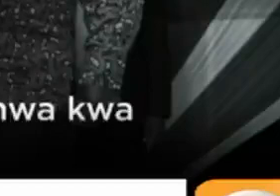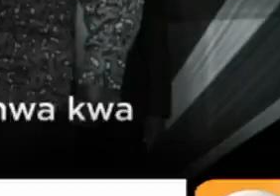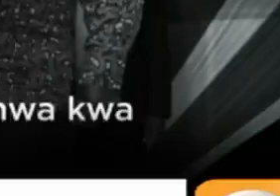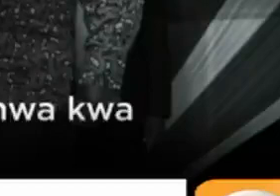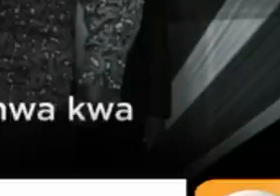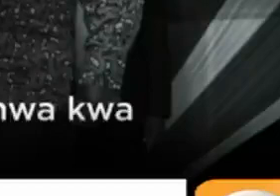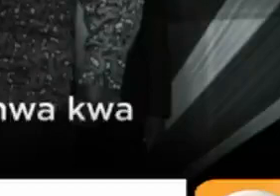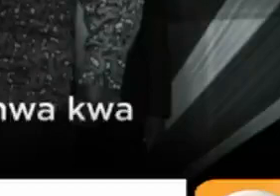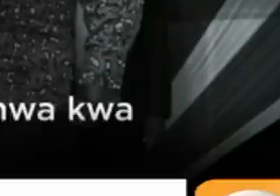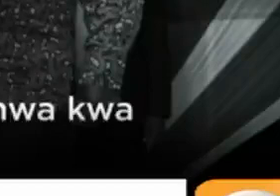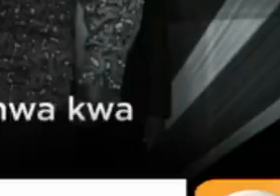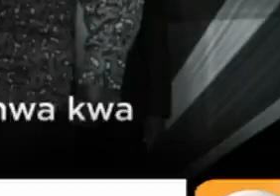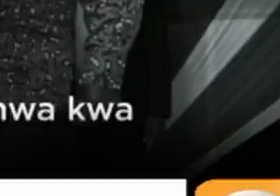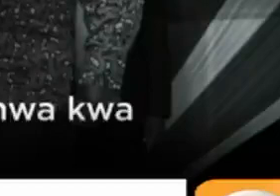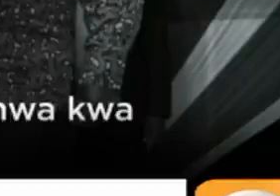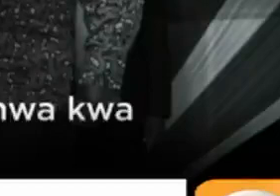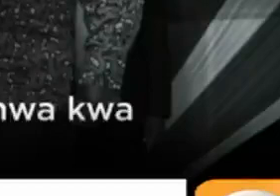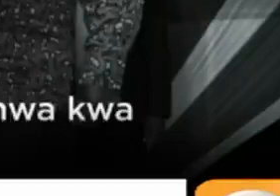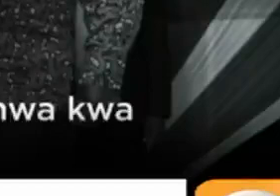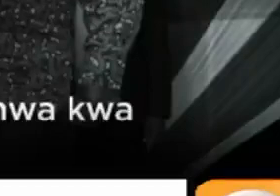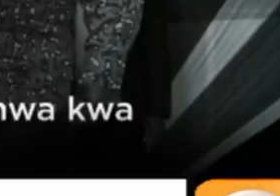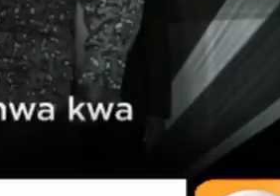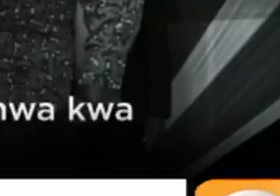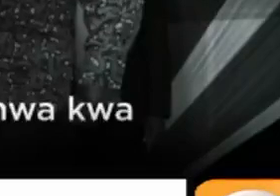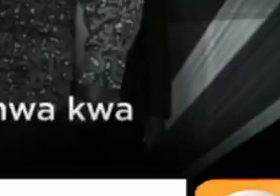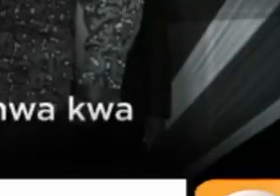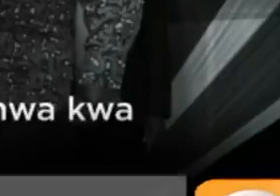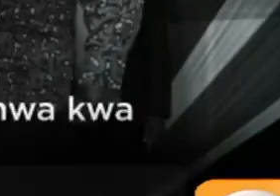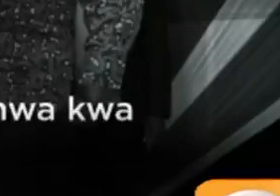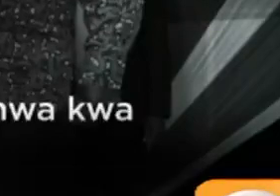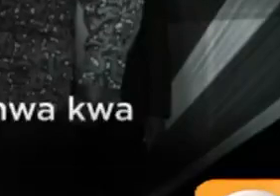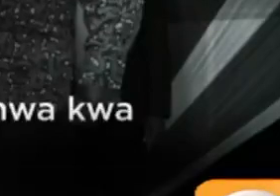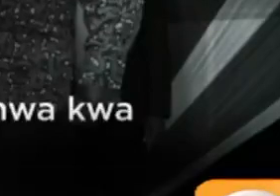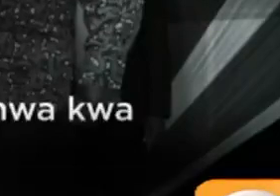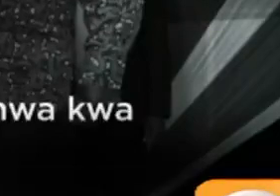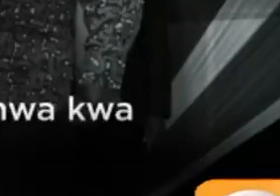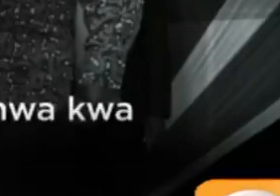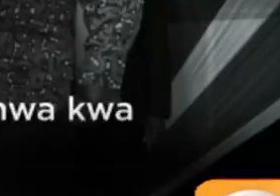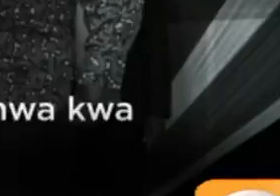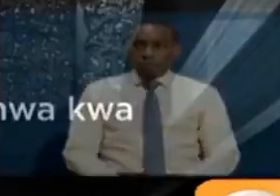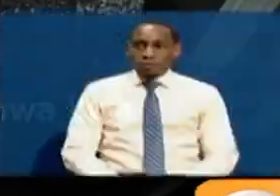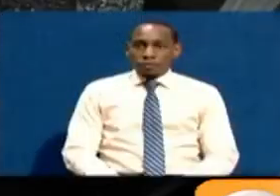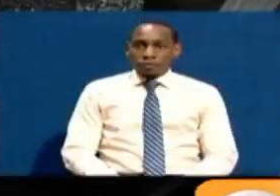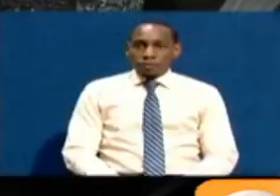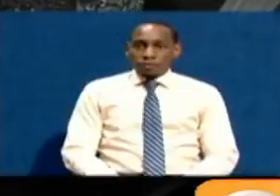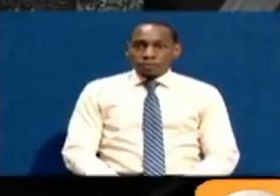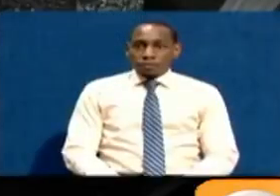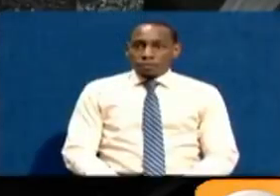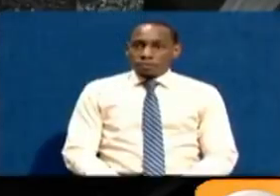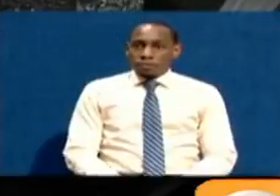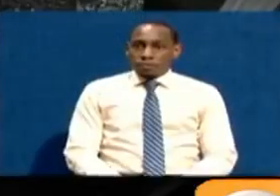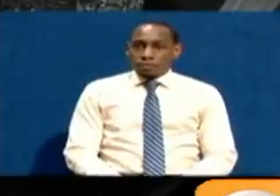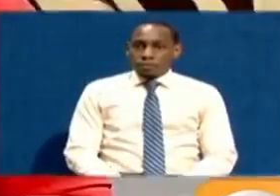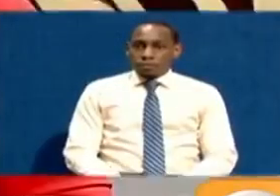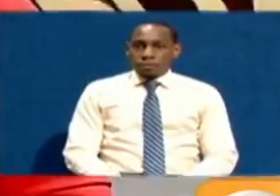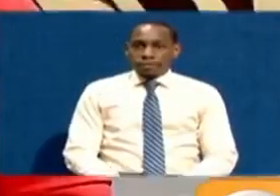muembivu na mbichi katika kura ya mamuzi. Francis Gashuri Runinga ya Citizen.